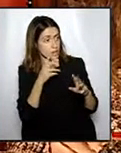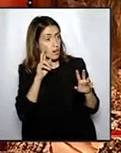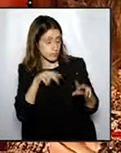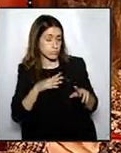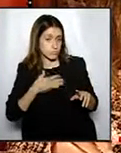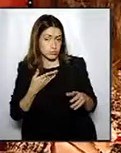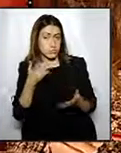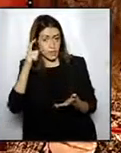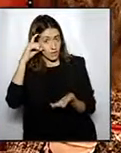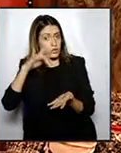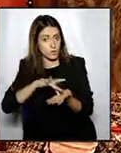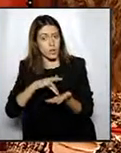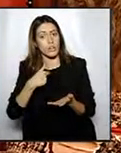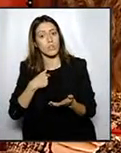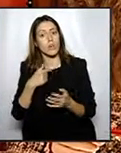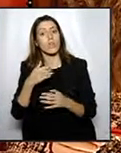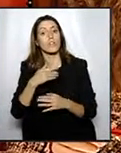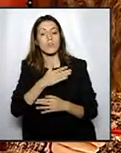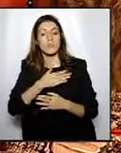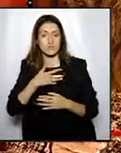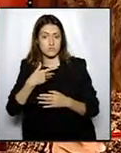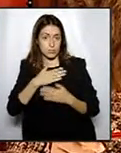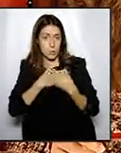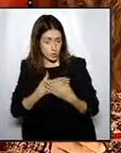d'hora ens arribarà, i la meva voluntat és de no penjar-la.